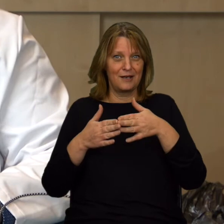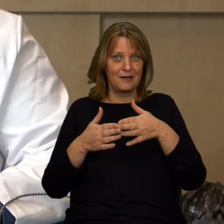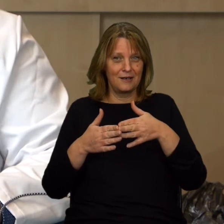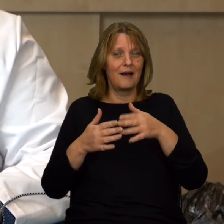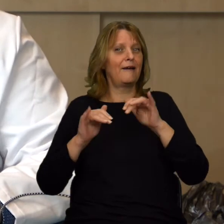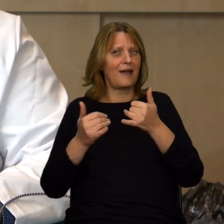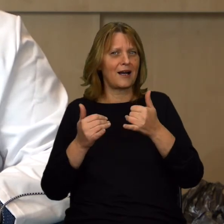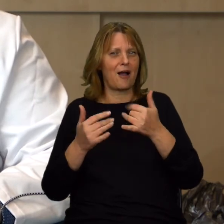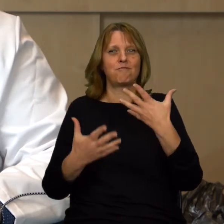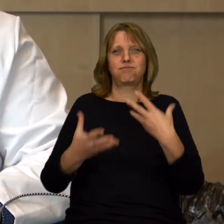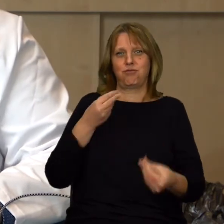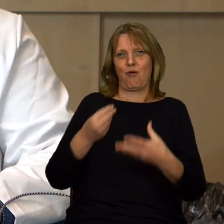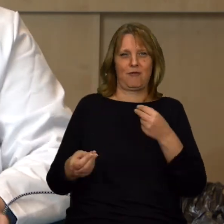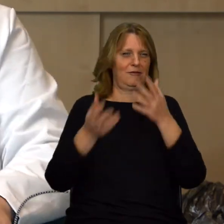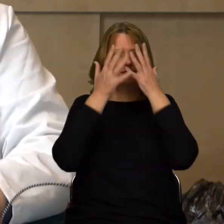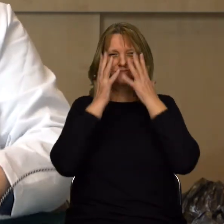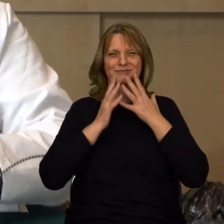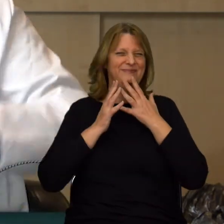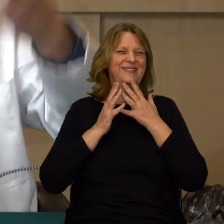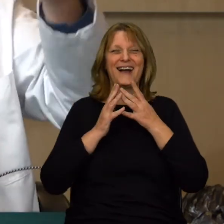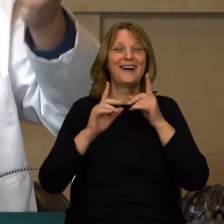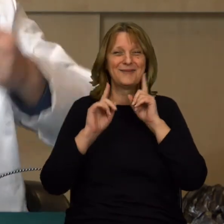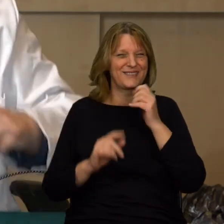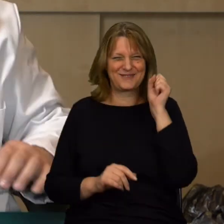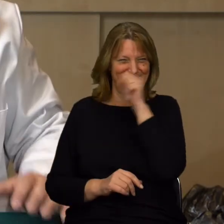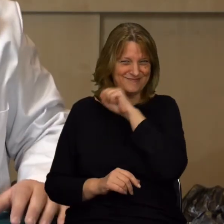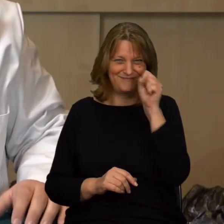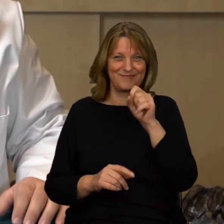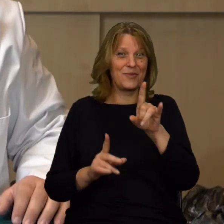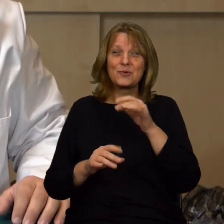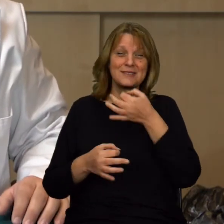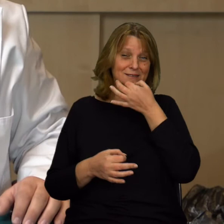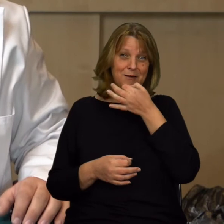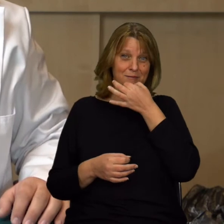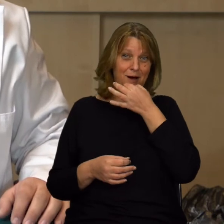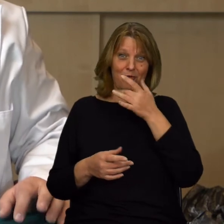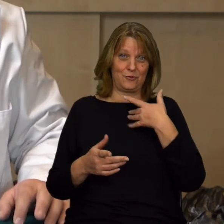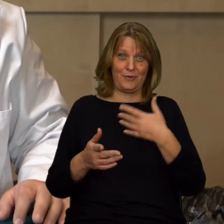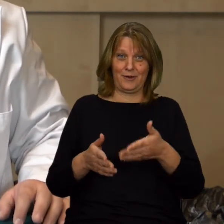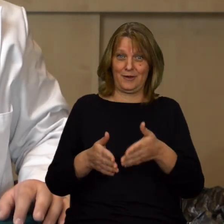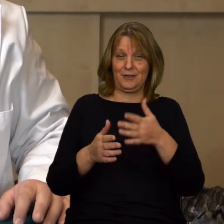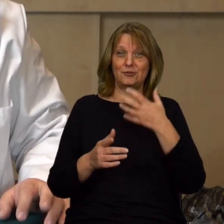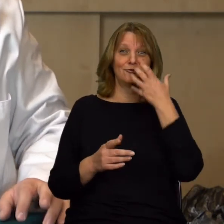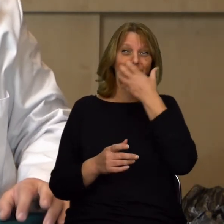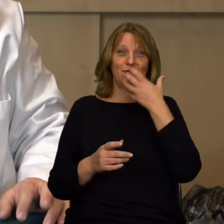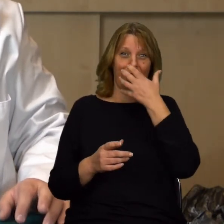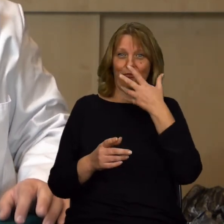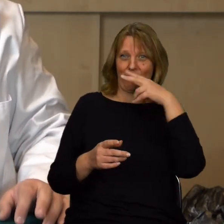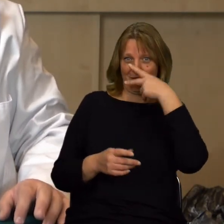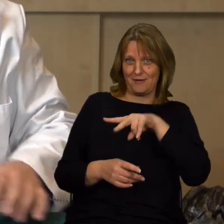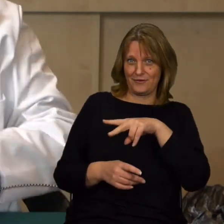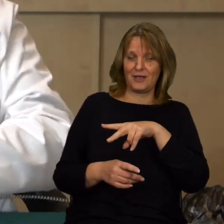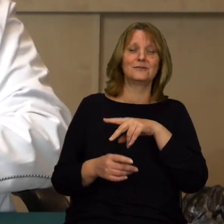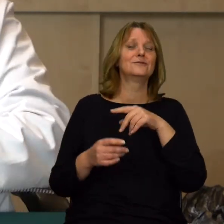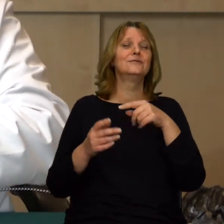byłoby fizyczną głupotą. Ponieważ nie wystarczy posmarować się błotem, żeby schować się przed predatorem. Oczywiście